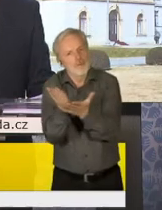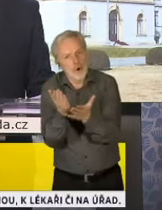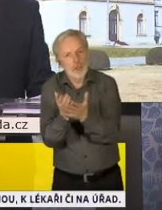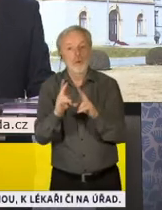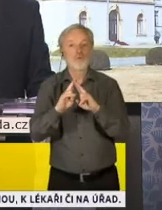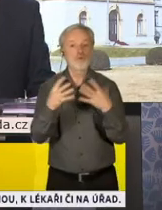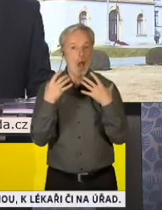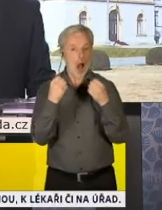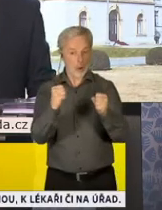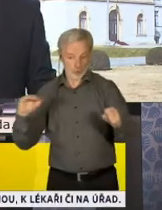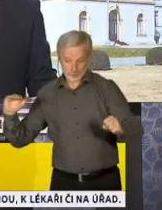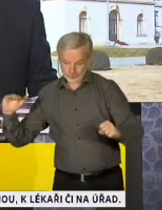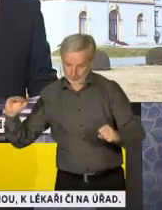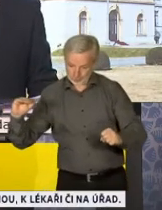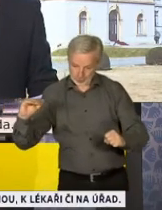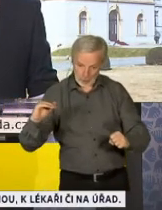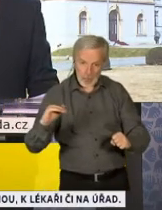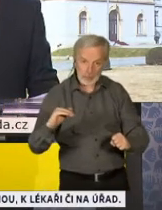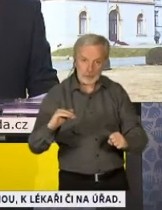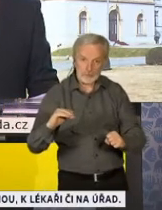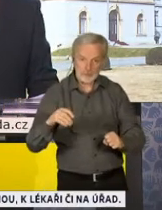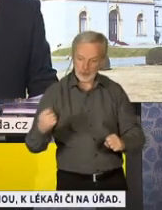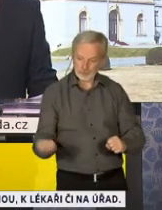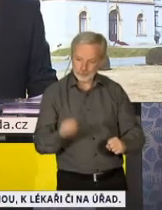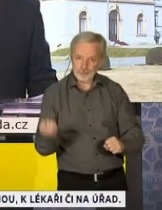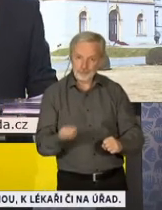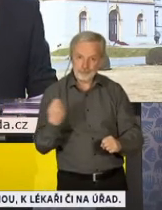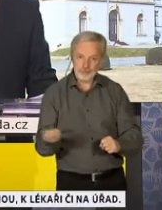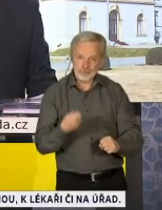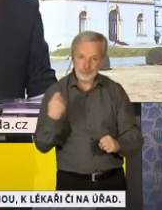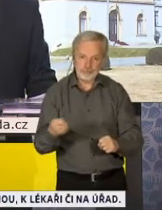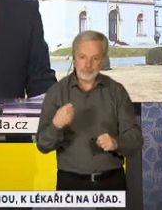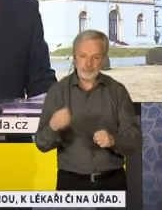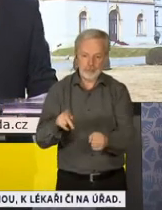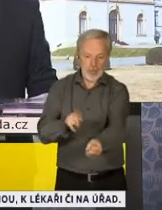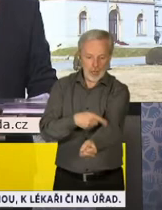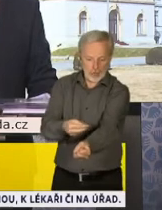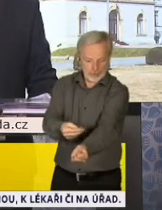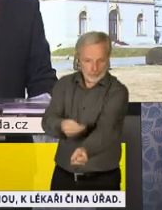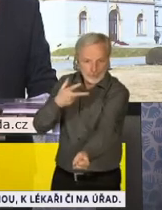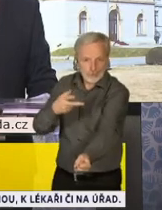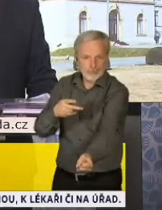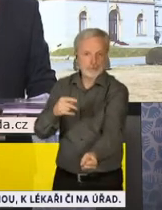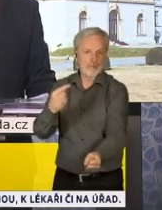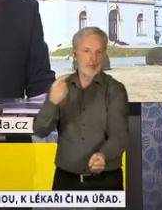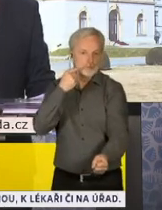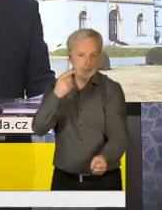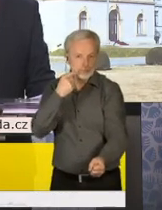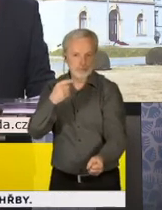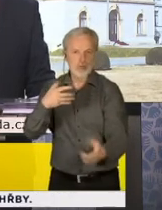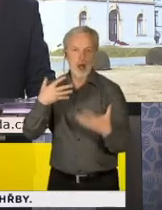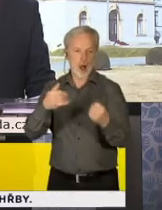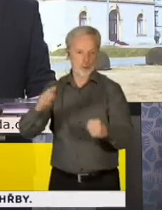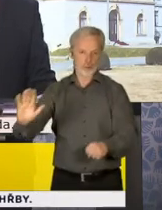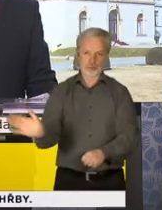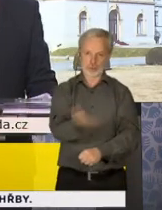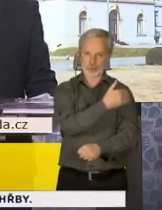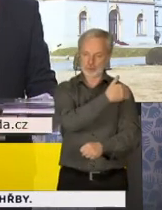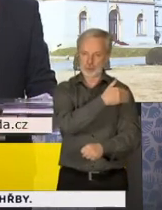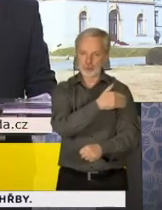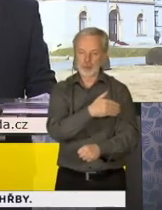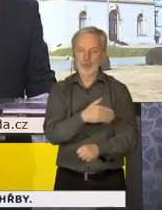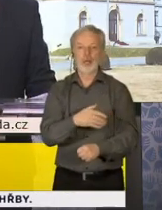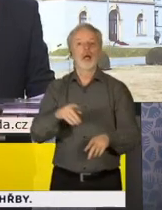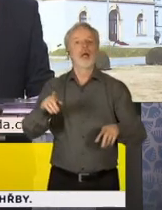odebírat vzorky vlastně osobám, kteří přijíždí v tom automobilu. Dohodli jsme se také na tom, že